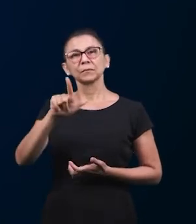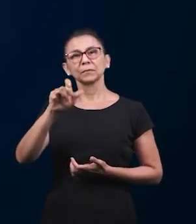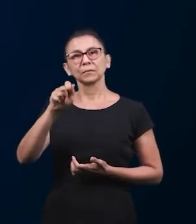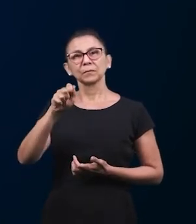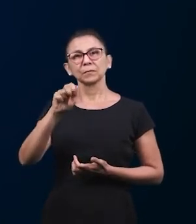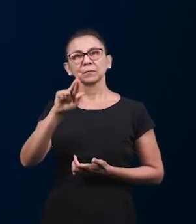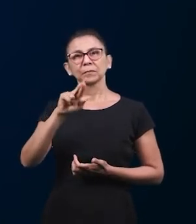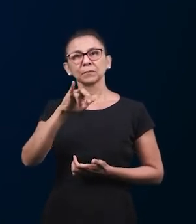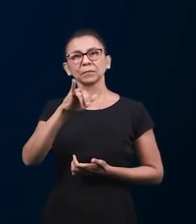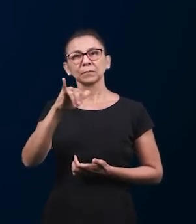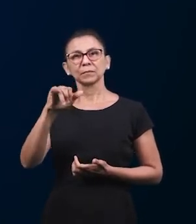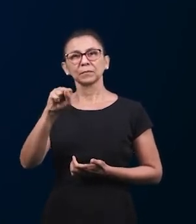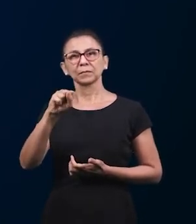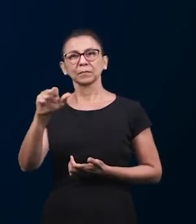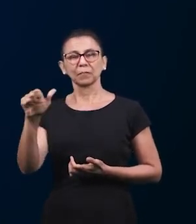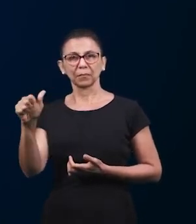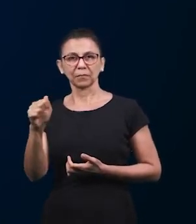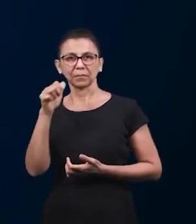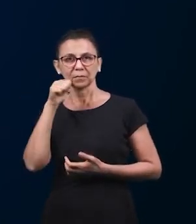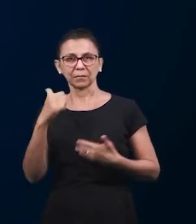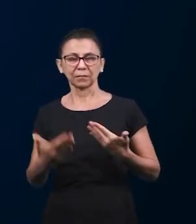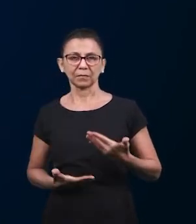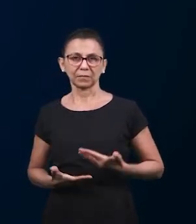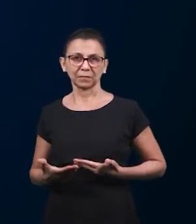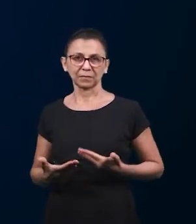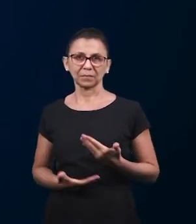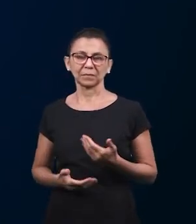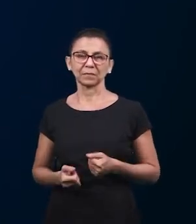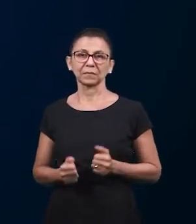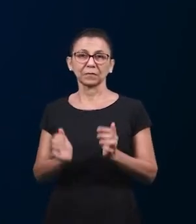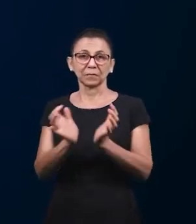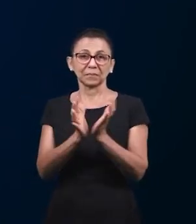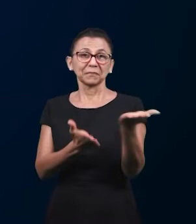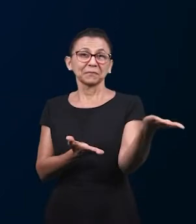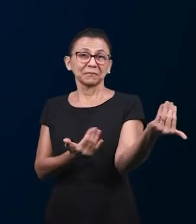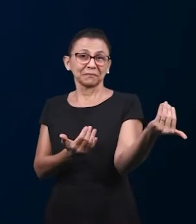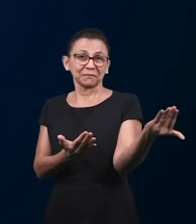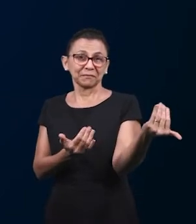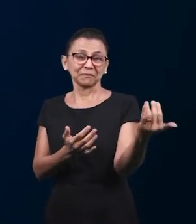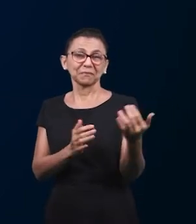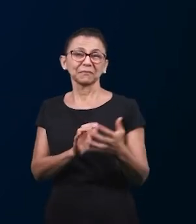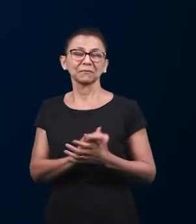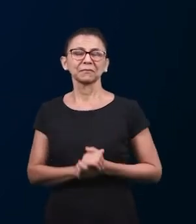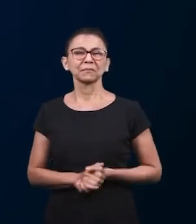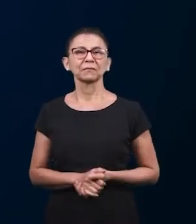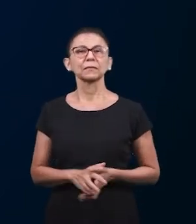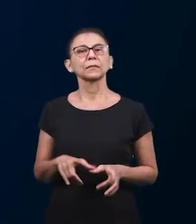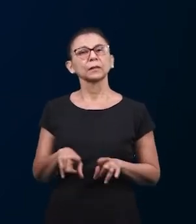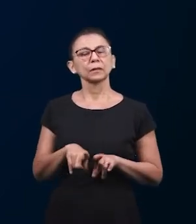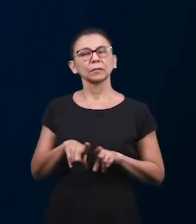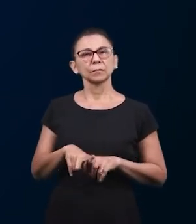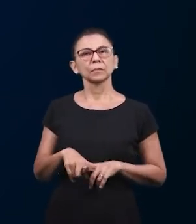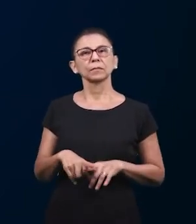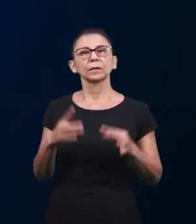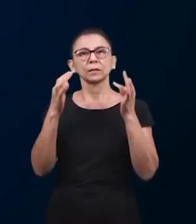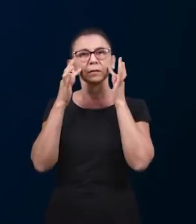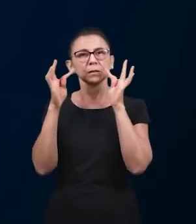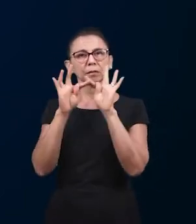Лариса она девушка из группы молодежи и она поделится с нами